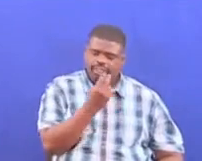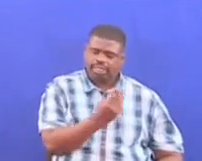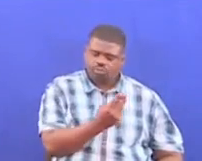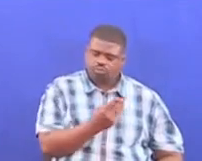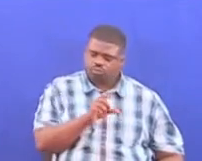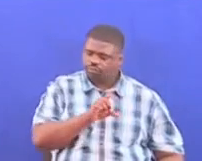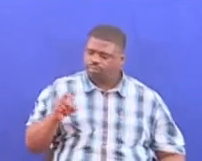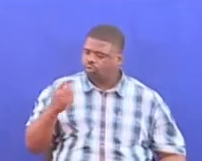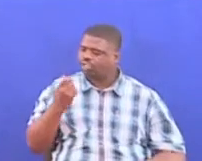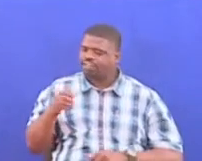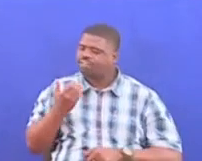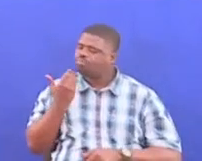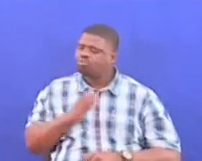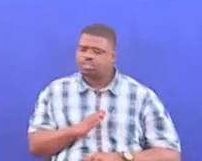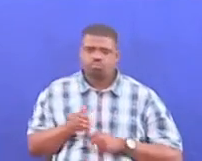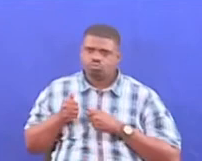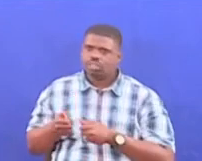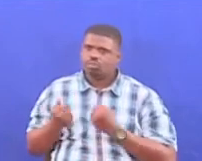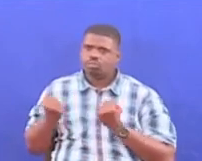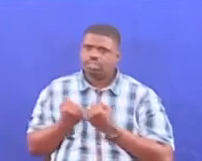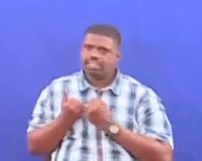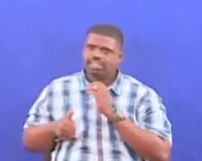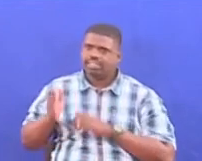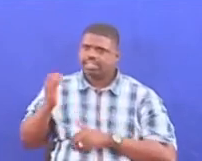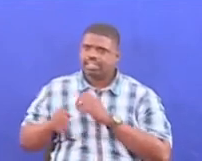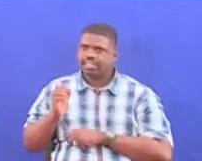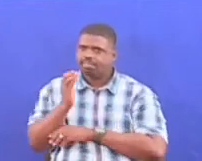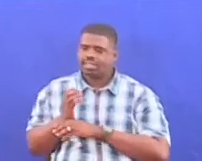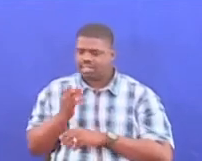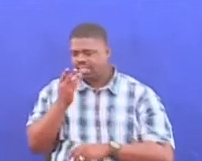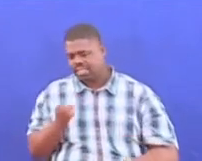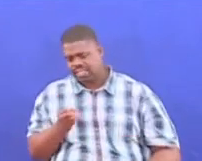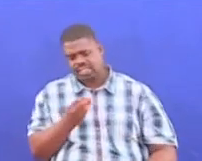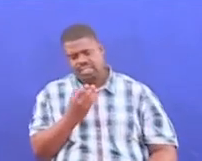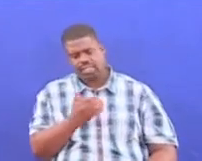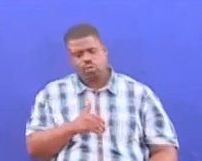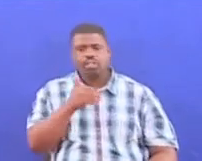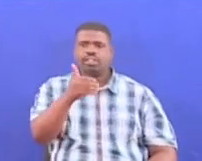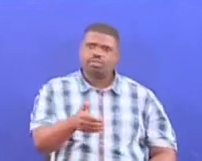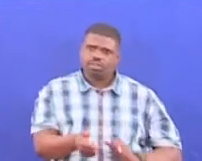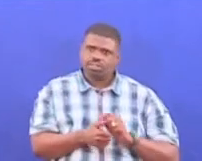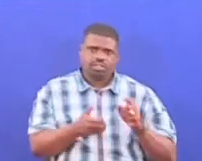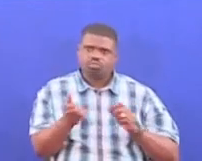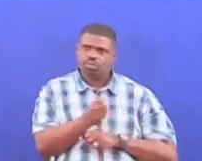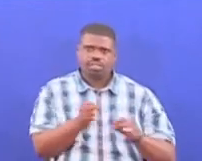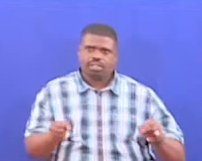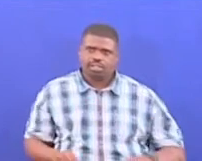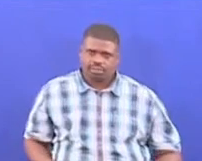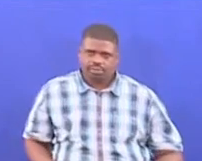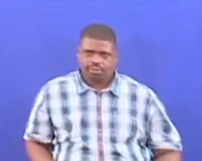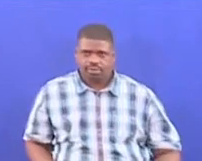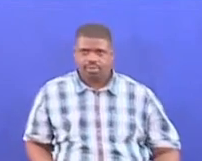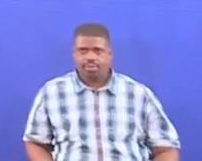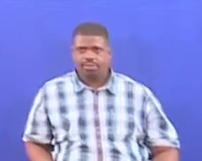ni mesama ni muhimu sana Tuatajia kutengeneza zaidi Ndani ya miyaka 30 yao 35 yao Hii ni kitu ambacho wakiweze kani mwishuma mwenye kiti